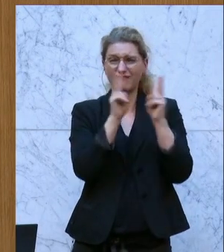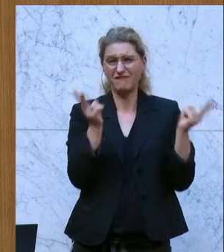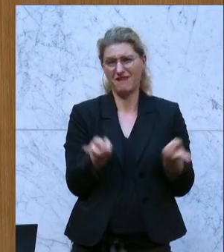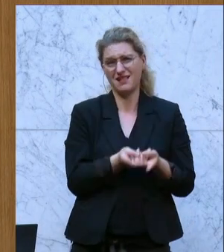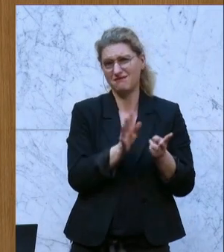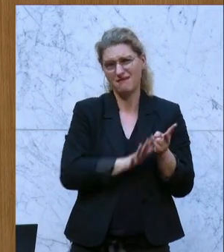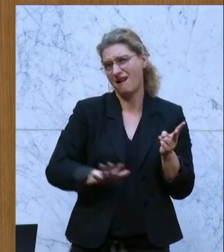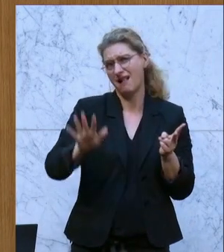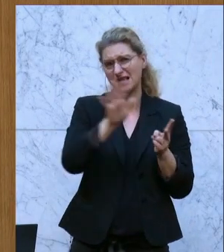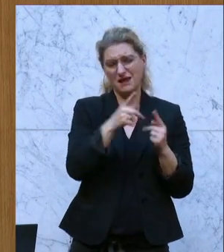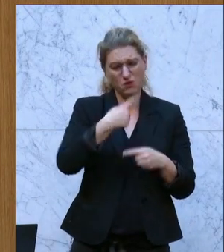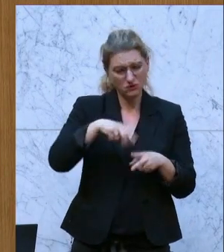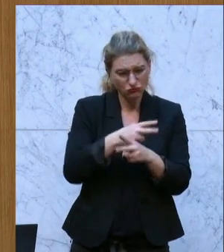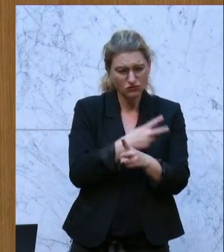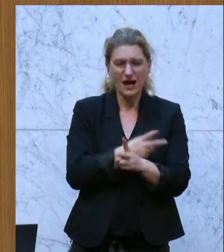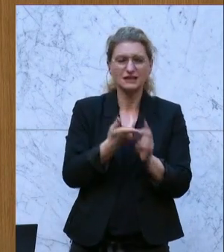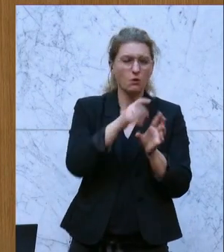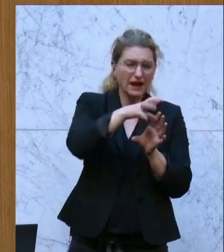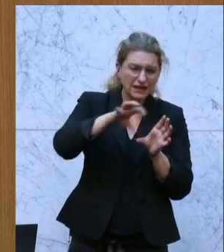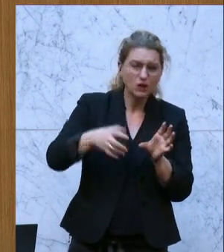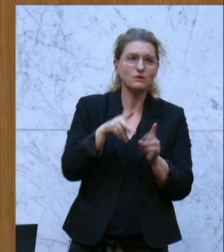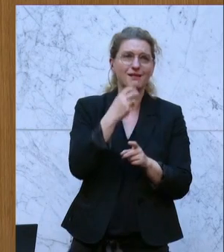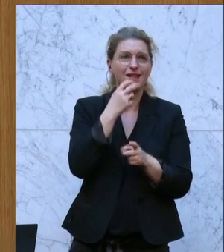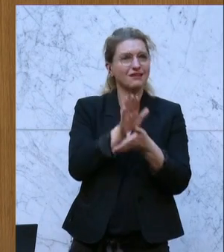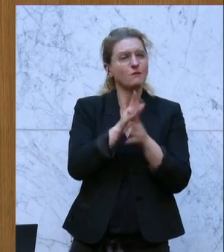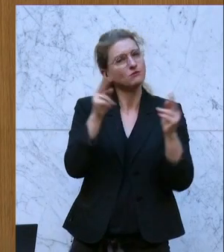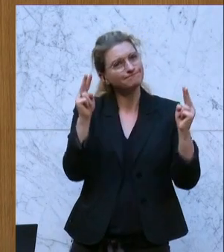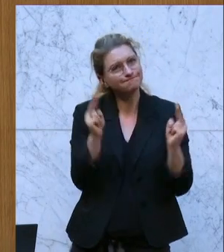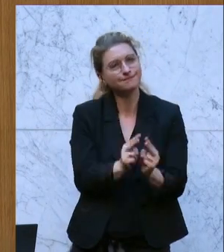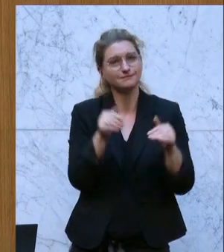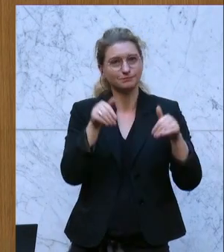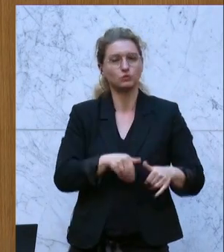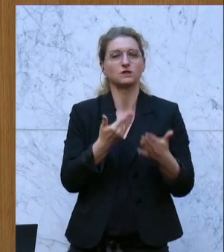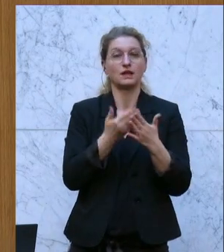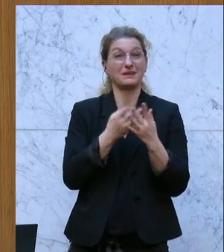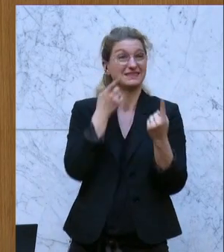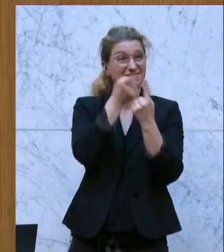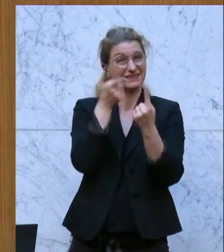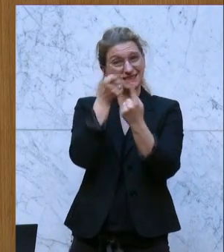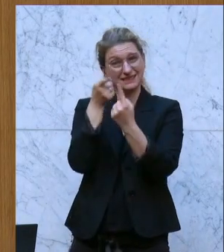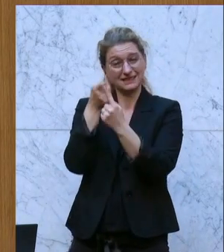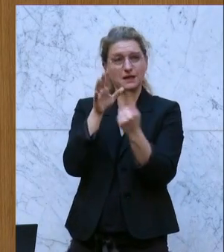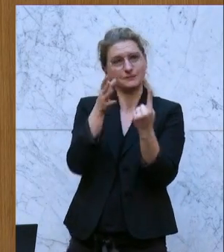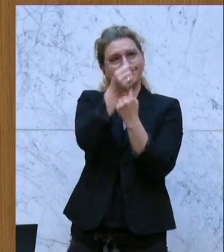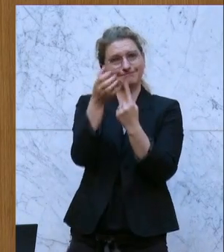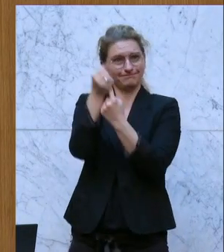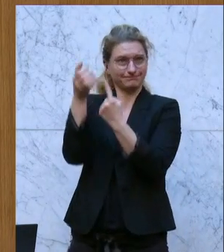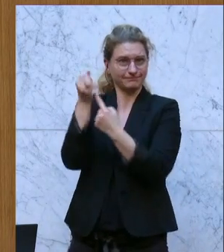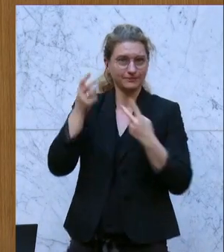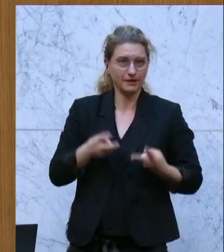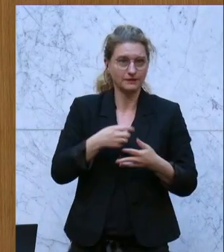Energieverbrauch unserer Staates, der Regionen einfach senken, um die Ziele, die wir uns setzen, auch zu erreichen. Und